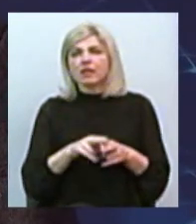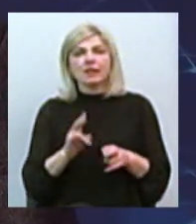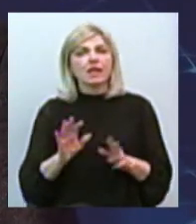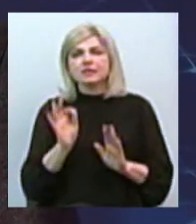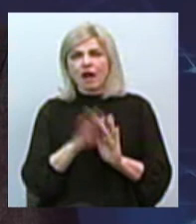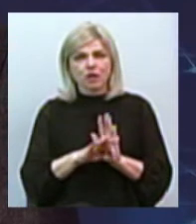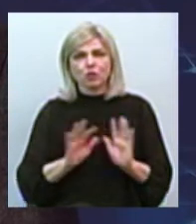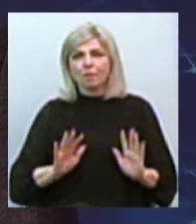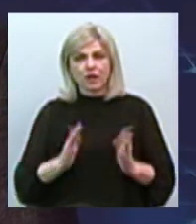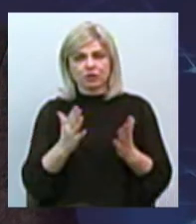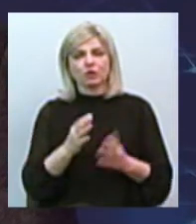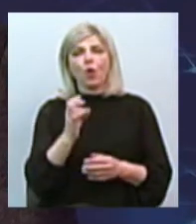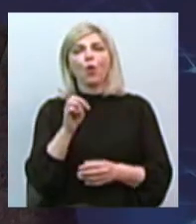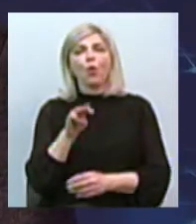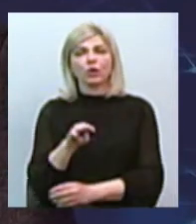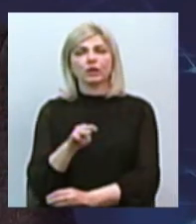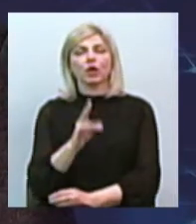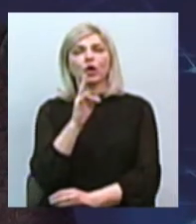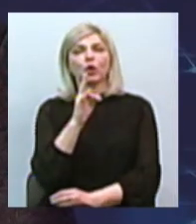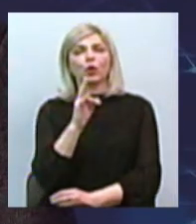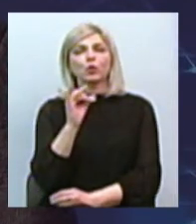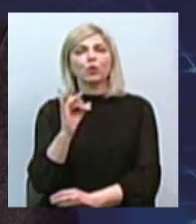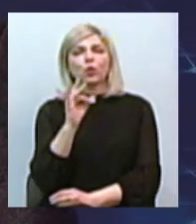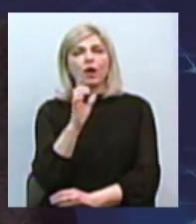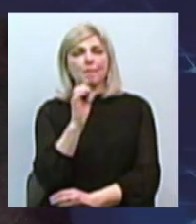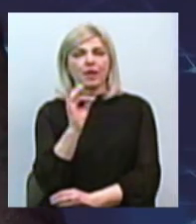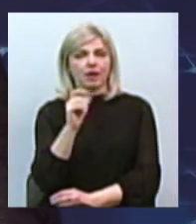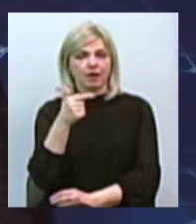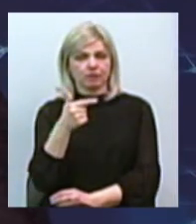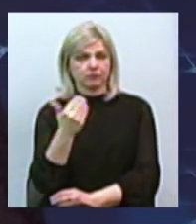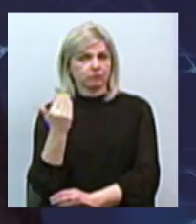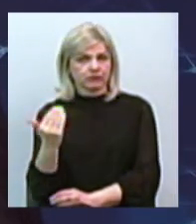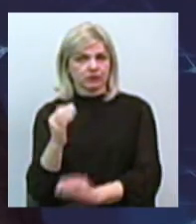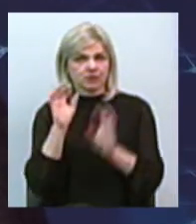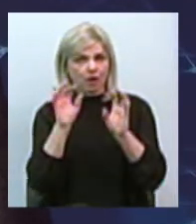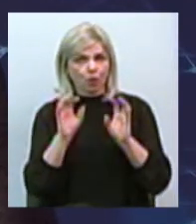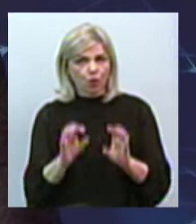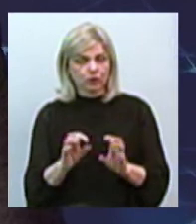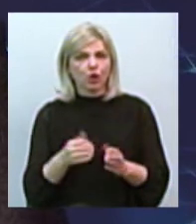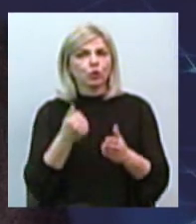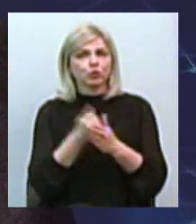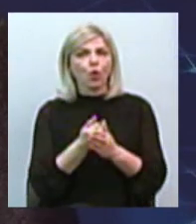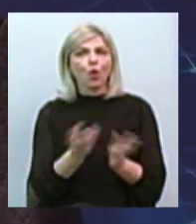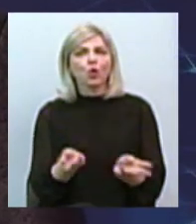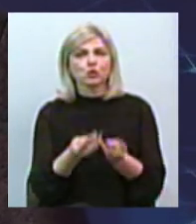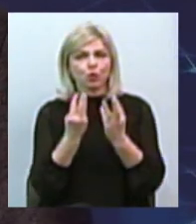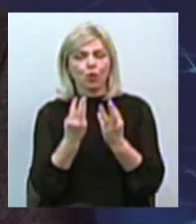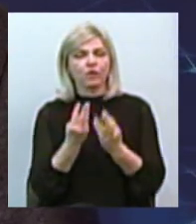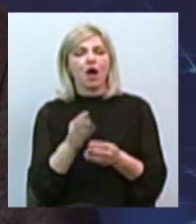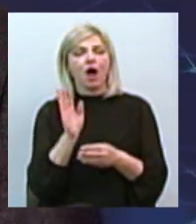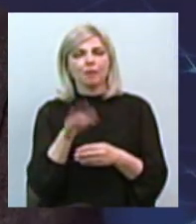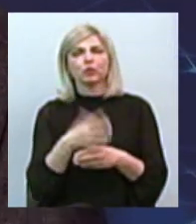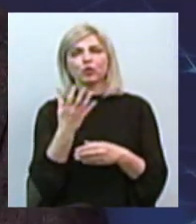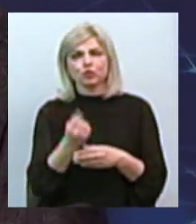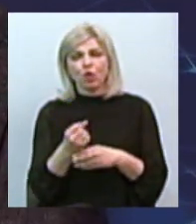від нюрнбергських законів і до кострів Аушвиця. Прошло